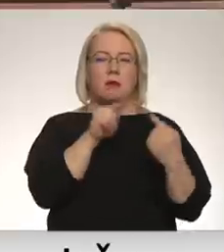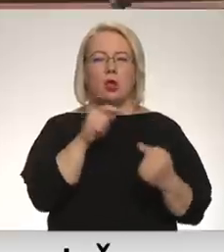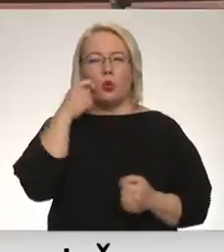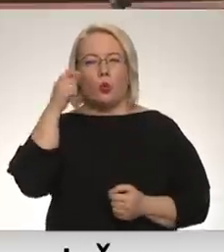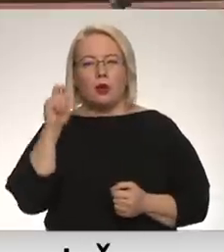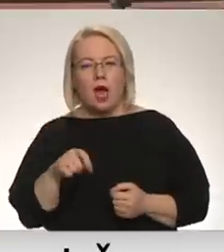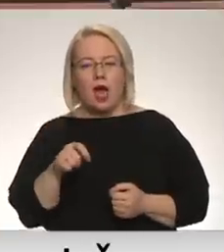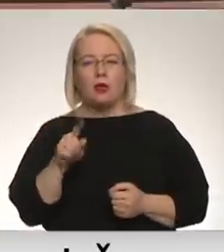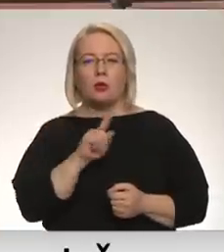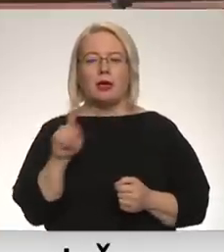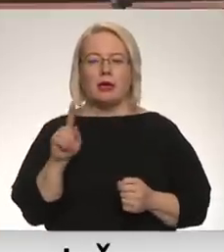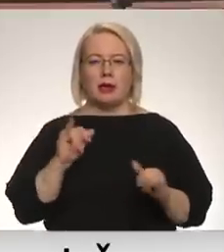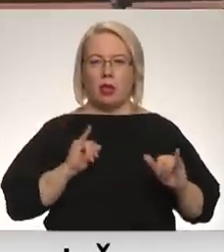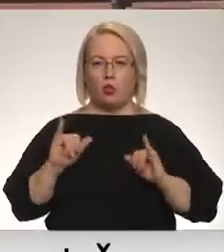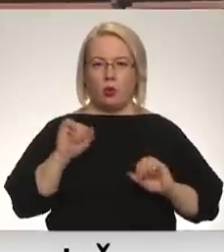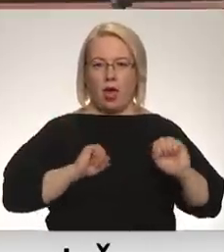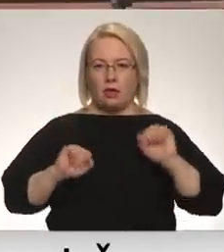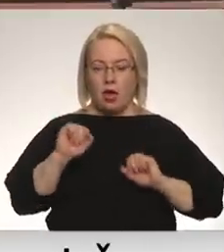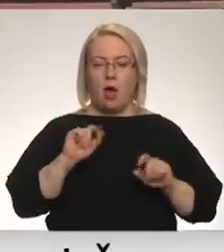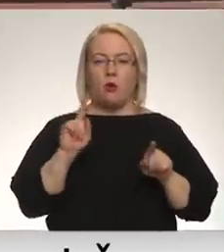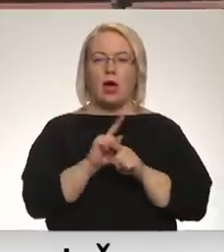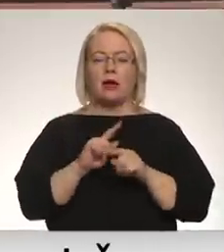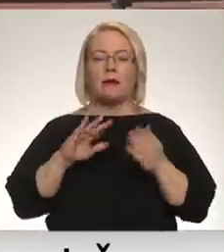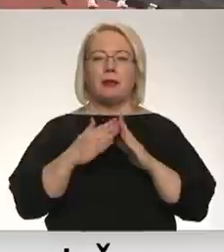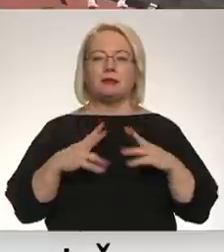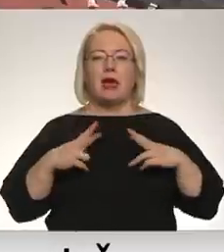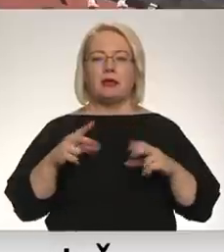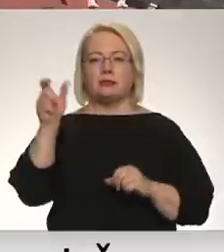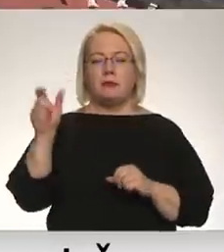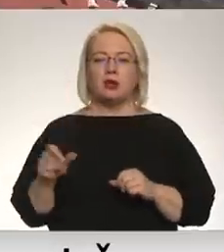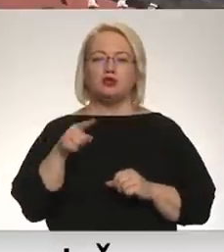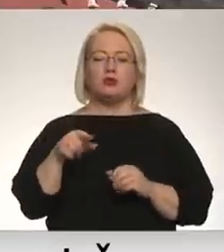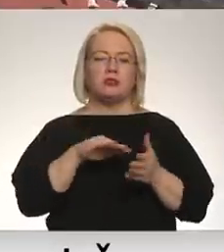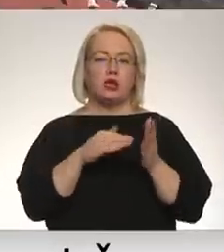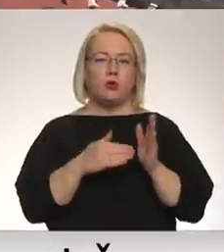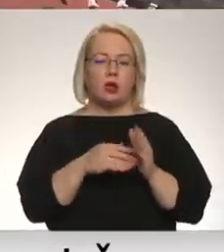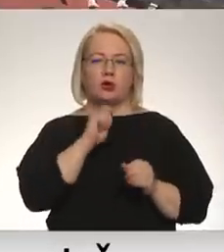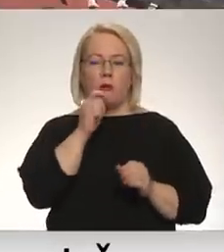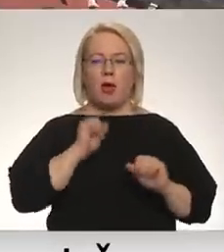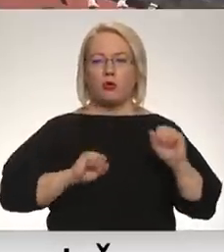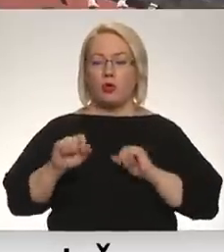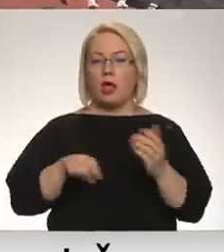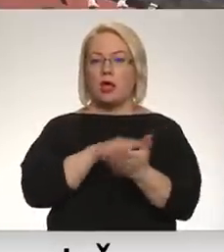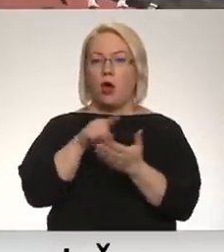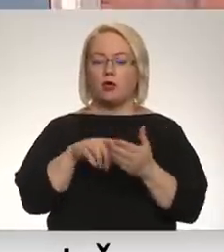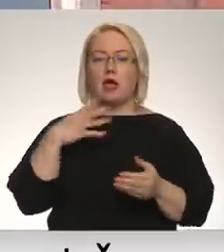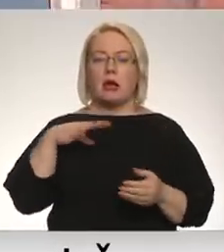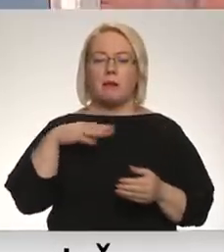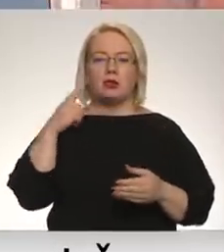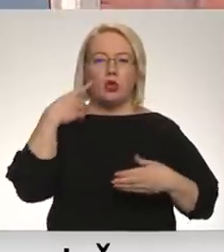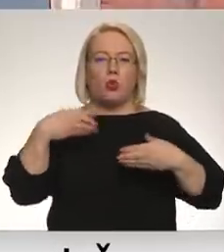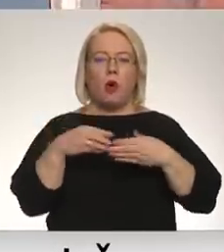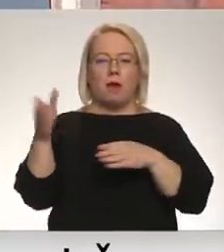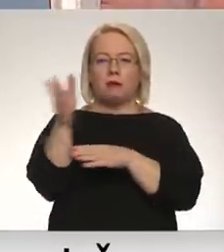Lības vadības puses ir ieturēta, un arī šodien pilsētas mēršo situāciju komentēja atturīgi. Arī uz jautājumu, kāpēc virs domas neplīva Ukraina